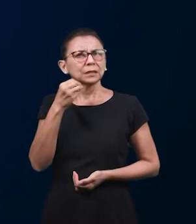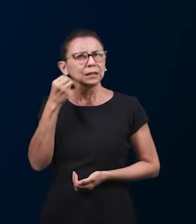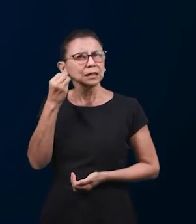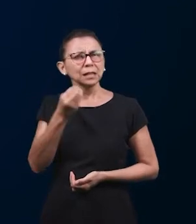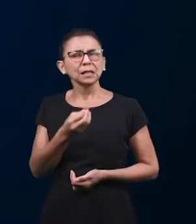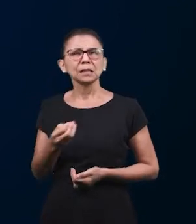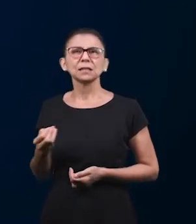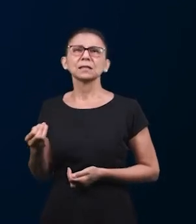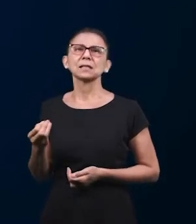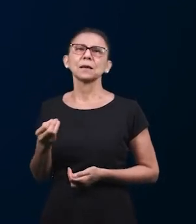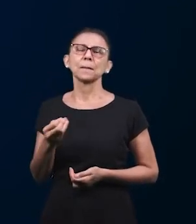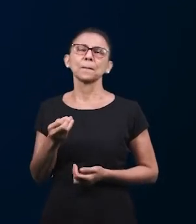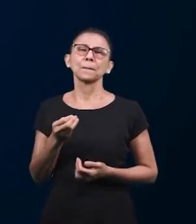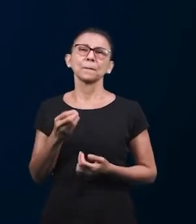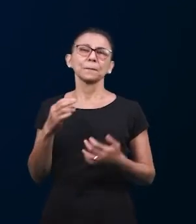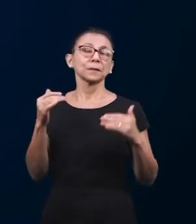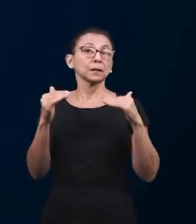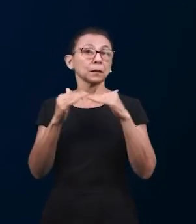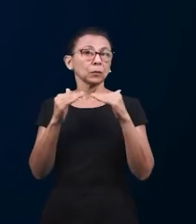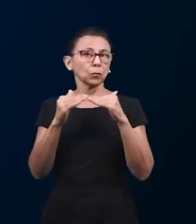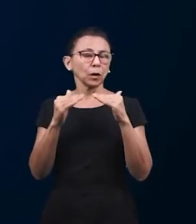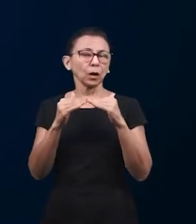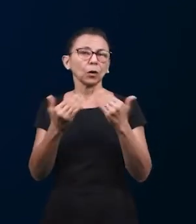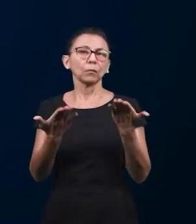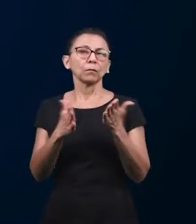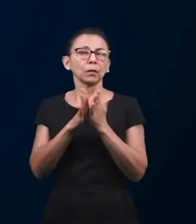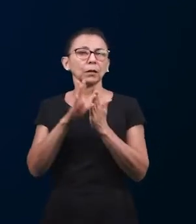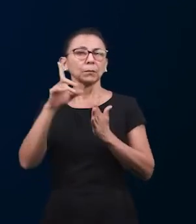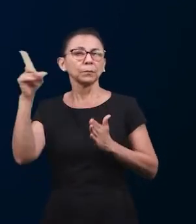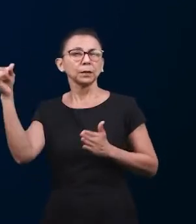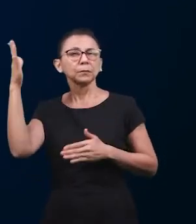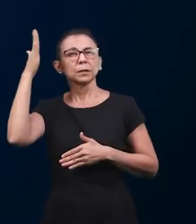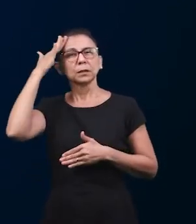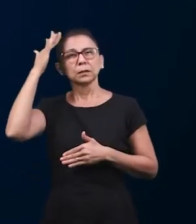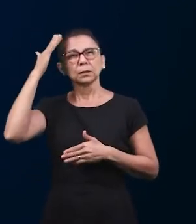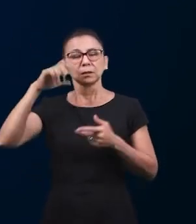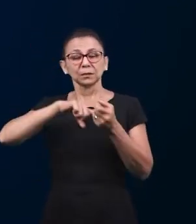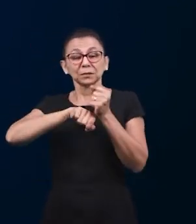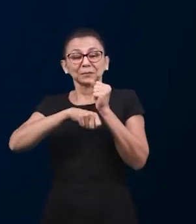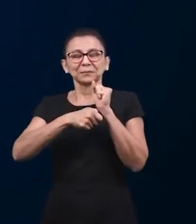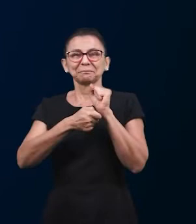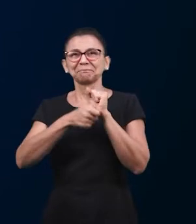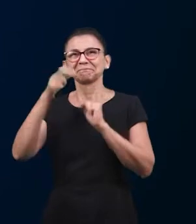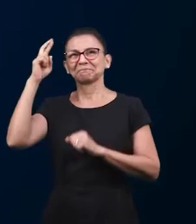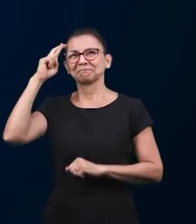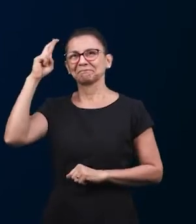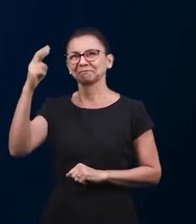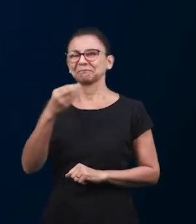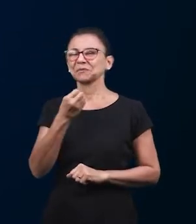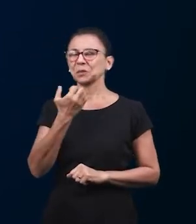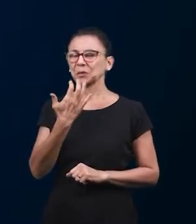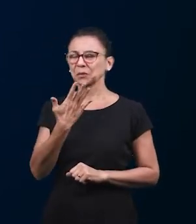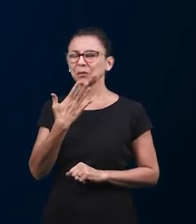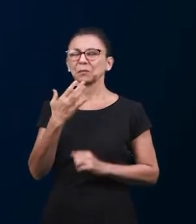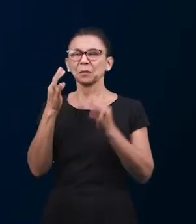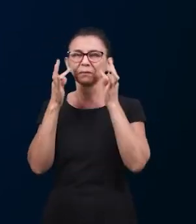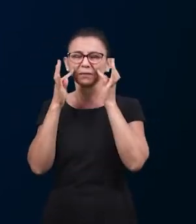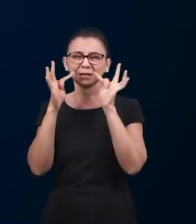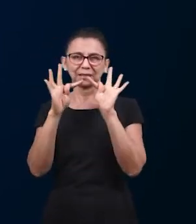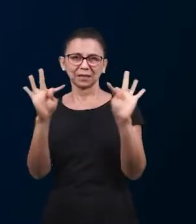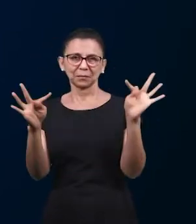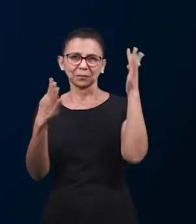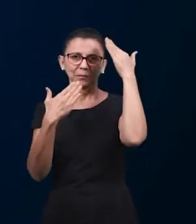и каждая из них переживает одно и то же переживание когда они углубляют Слово Божие открывают для себя